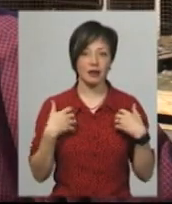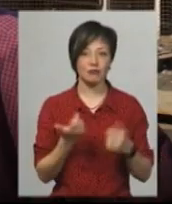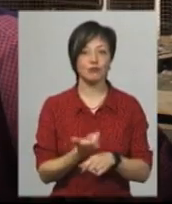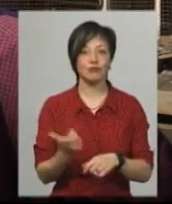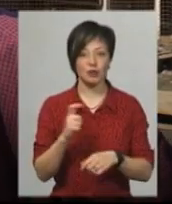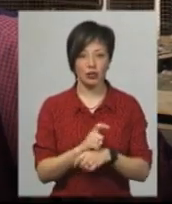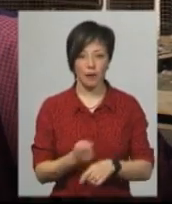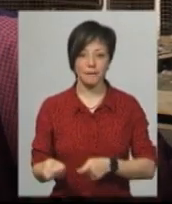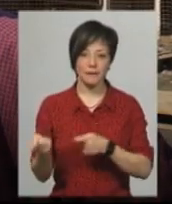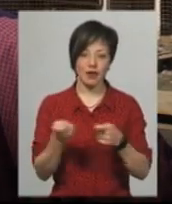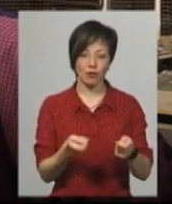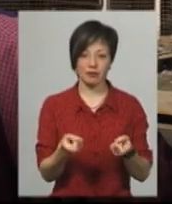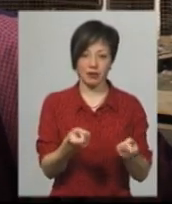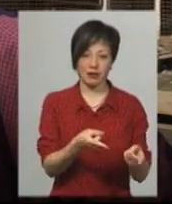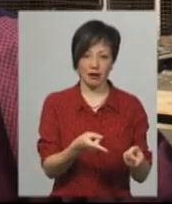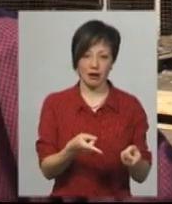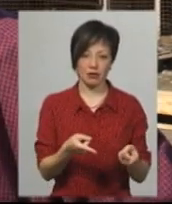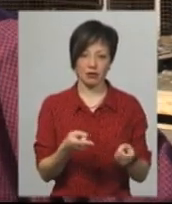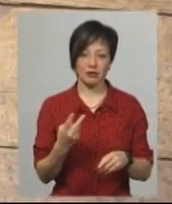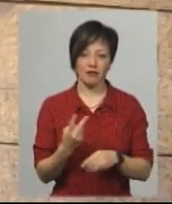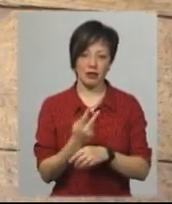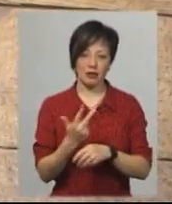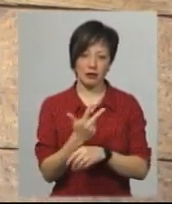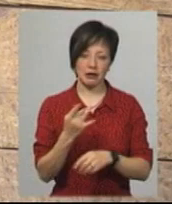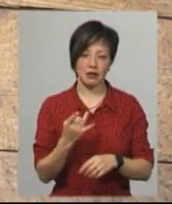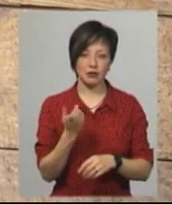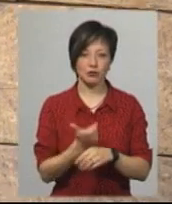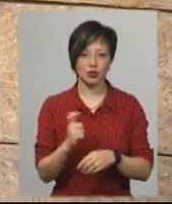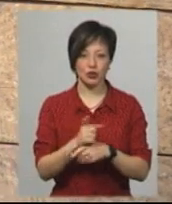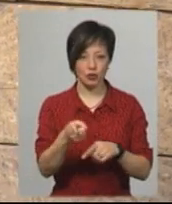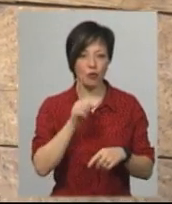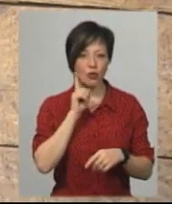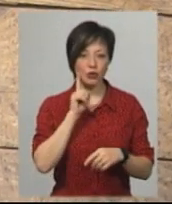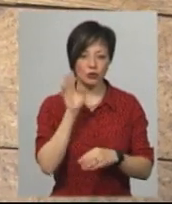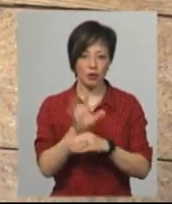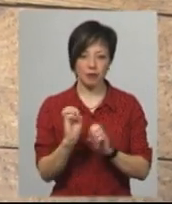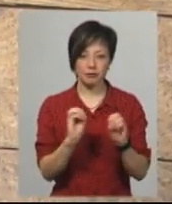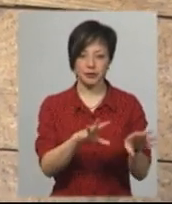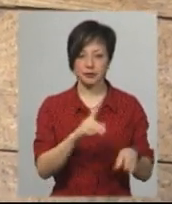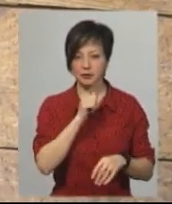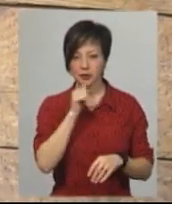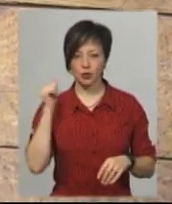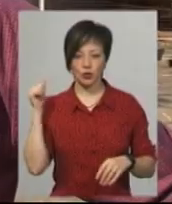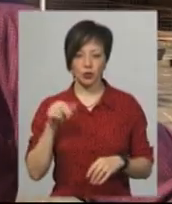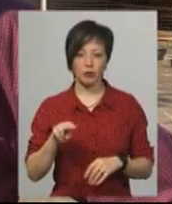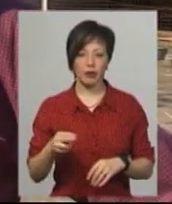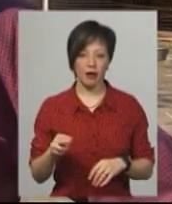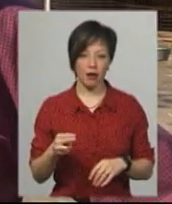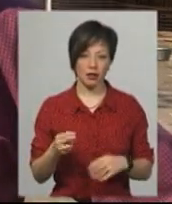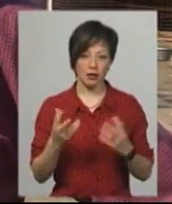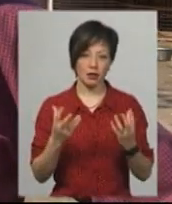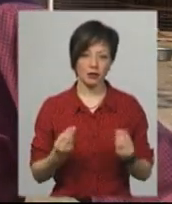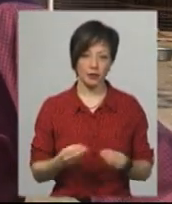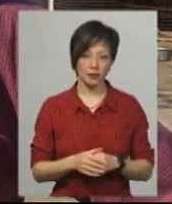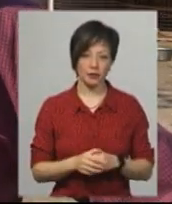Привозять і підкидають в два-три рази більше. Оцього молодого собаку підкинули в минулу п'ятницю, каже Олег Кошовий. Привела